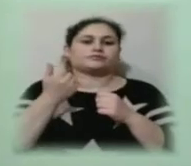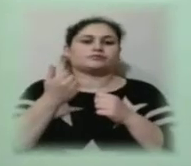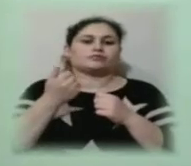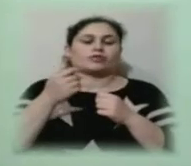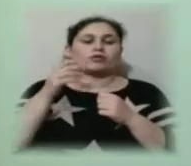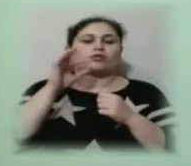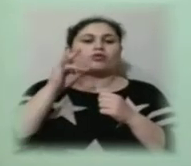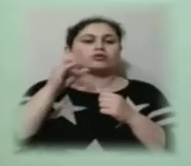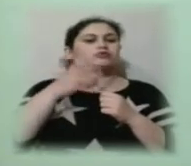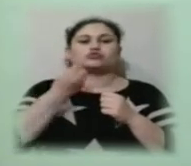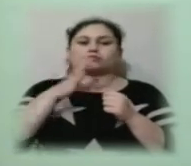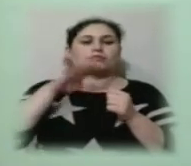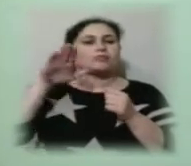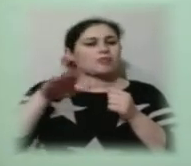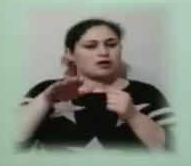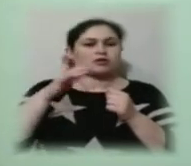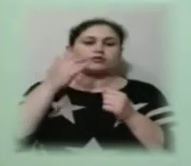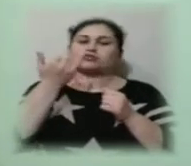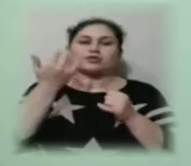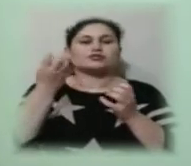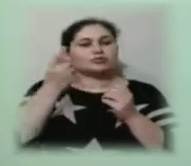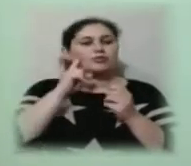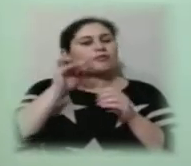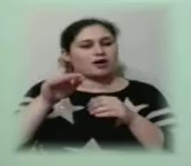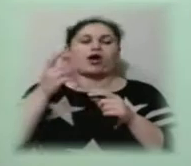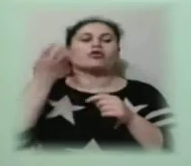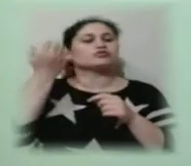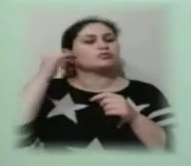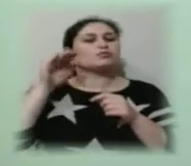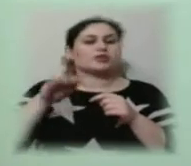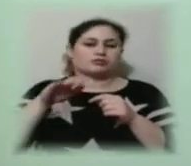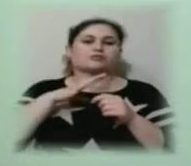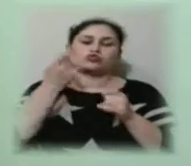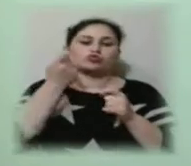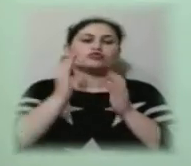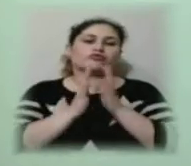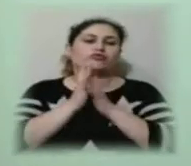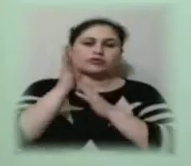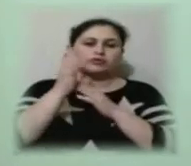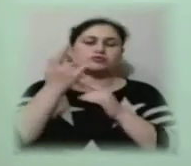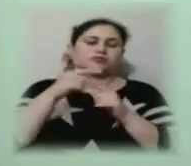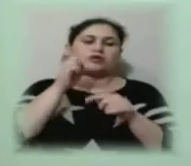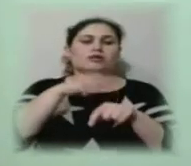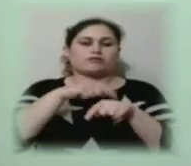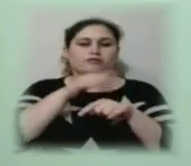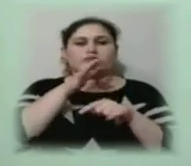дуже маленька. Вона і зараз не дуже ще доросла, але вже подорослішила трошки за цей час. Вона дуже